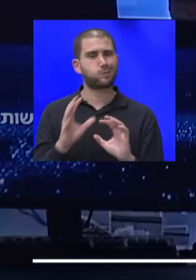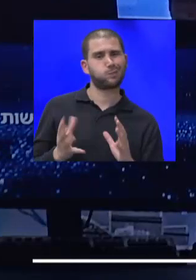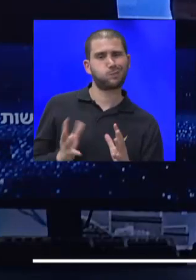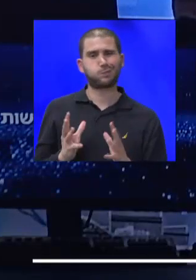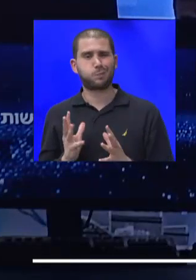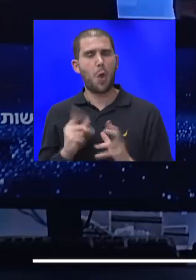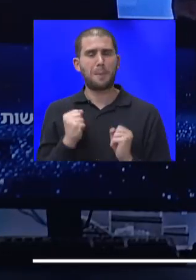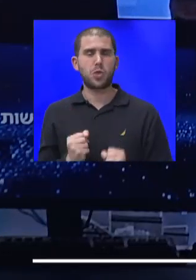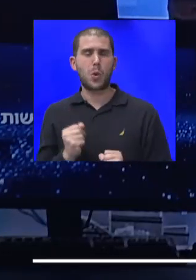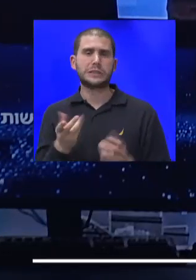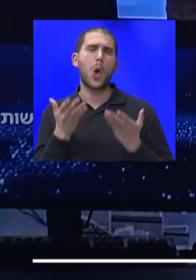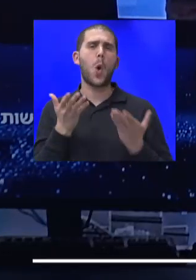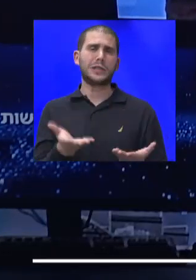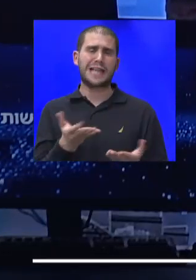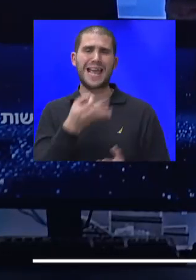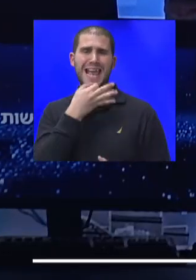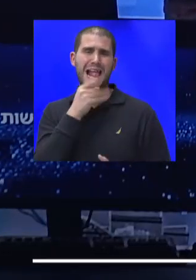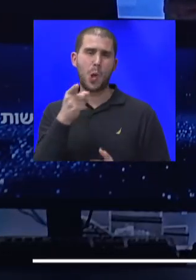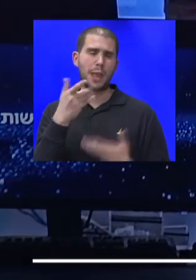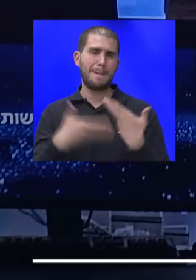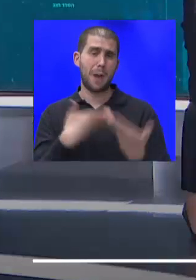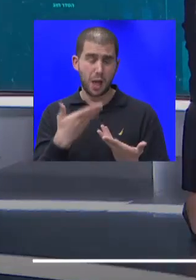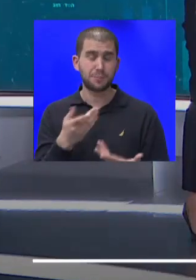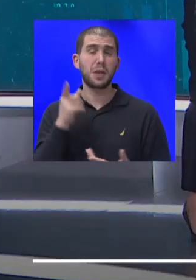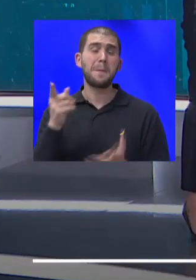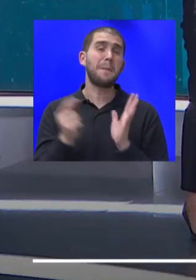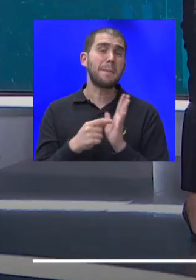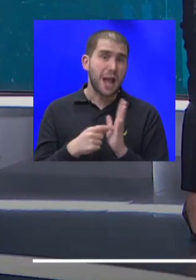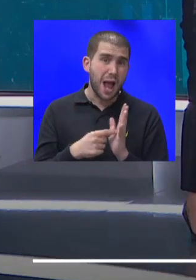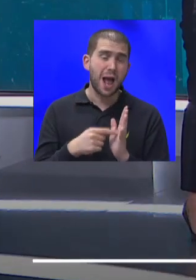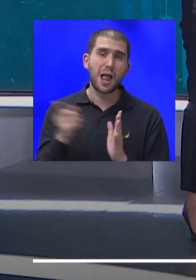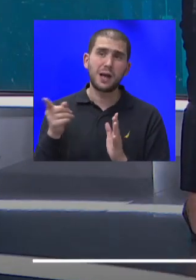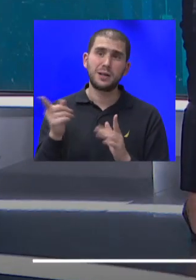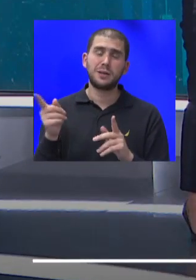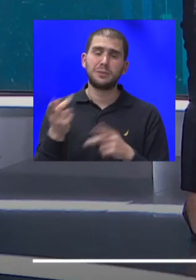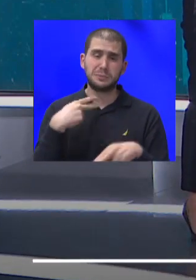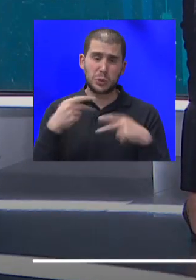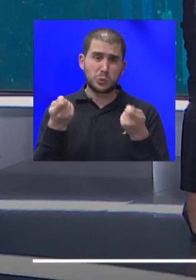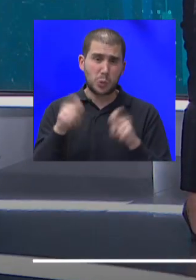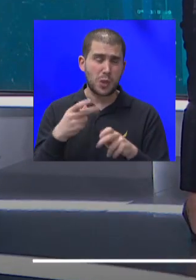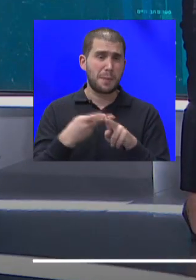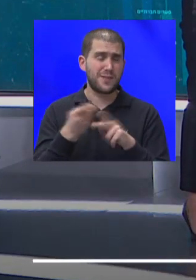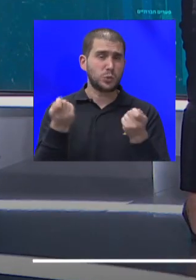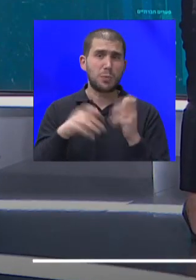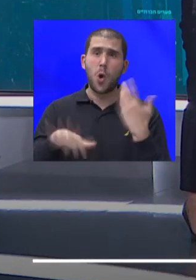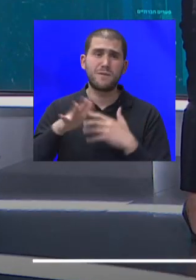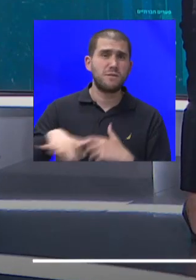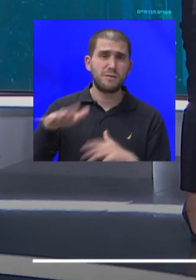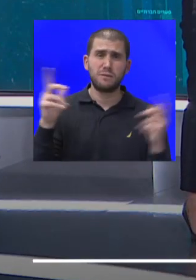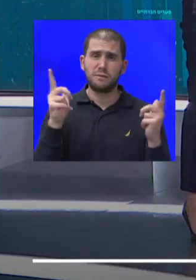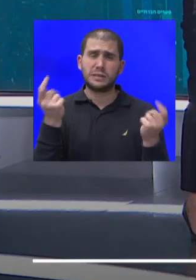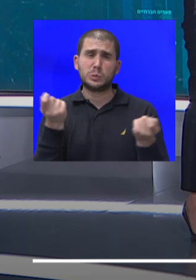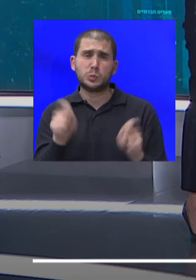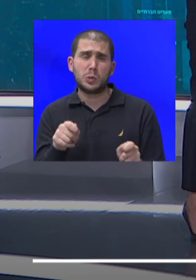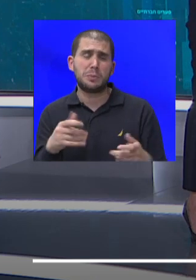של המהלך הזה, פשוט מכיוון שהמסעדות סגורות ובתי הקפה סגורים מרבית את אזורי הבילוי סגורים, זה לא ברור כל כך